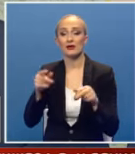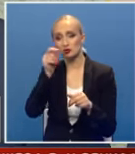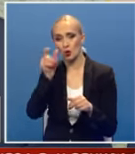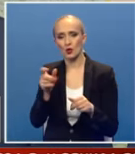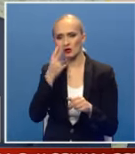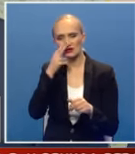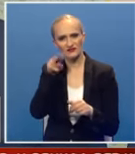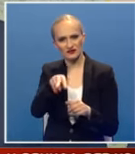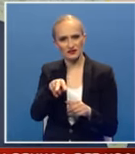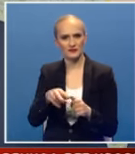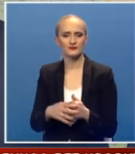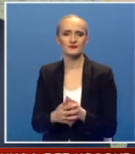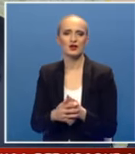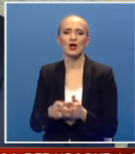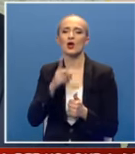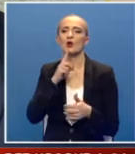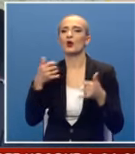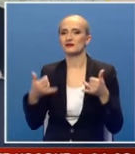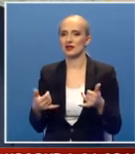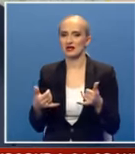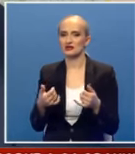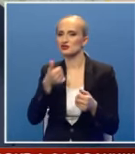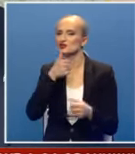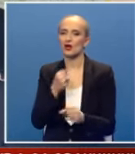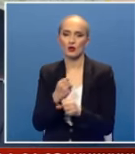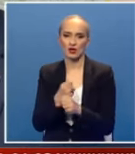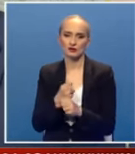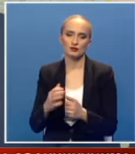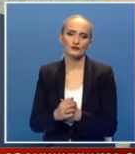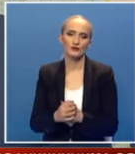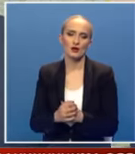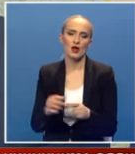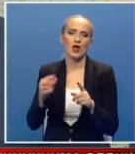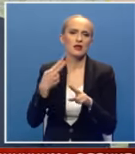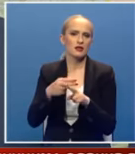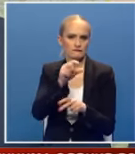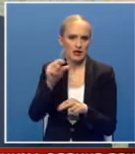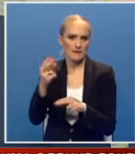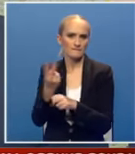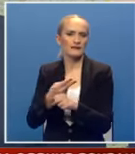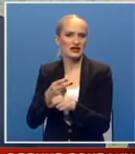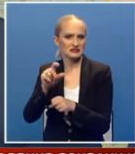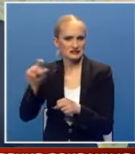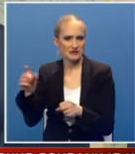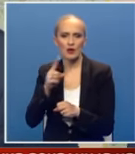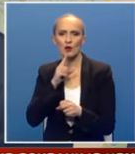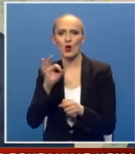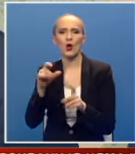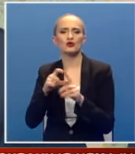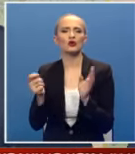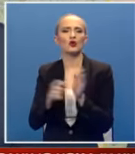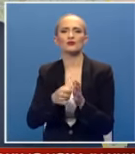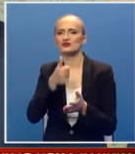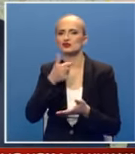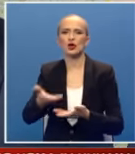ljudi uvida ko je danas šta uradio, po imenu i prezmenu, ko je od kupaca šta